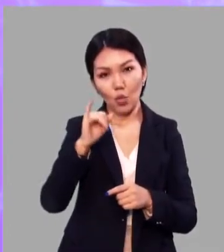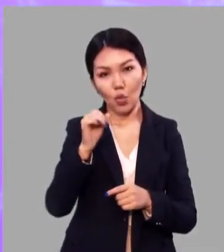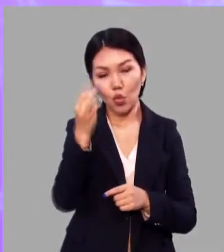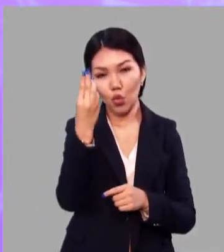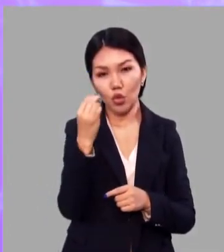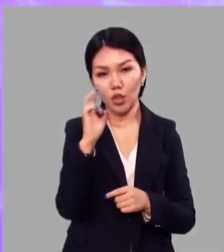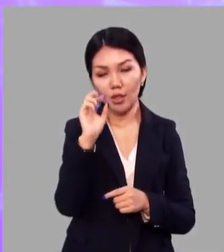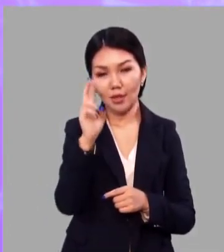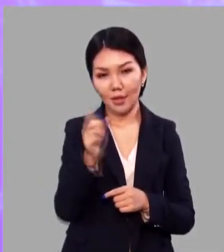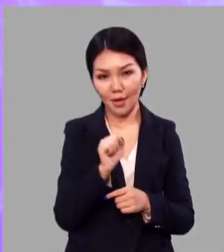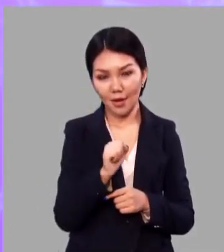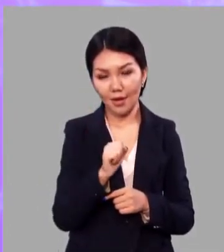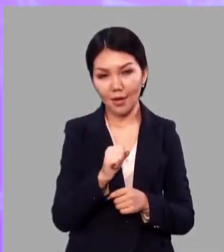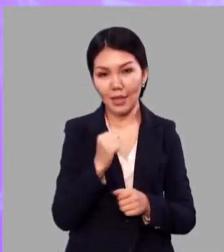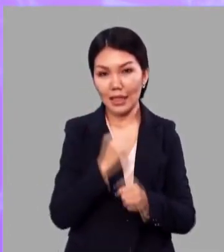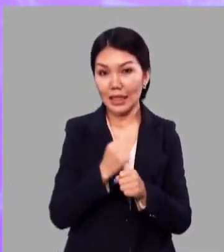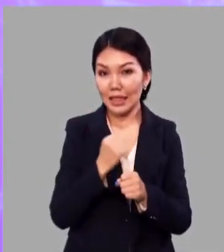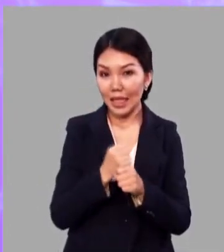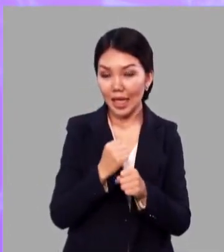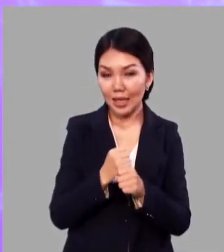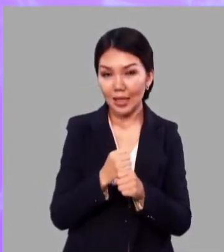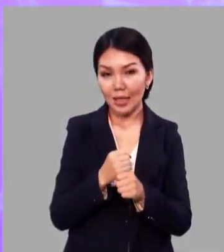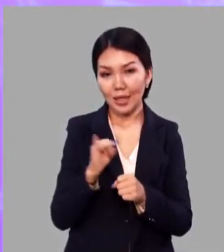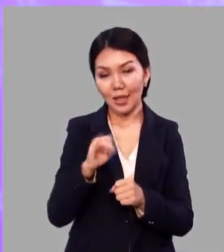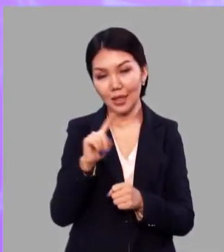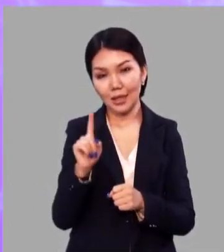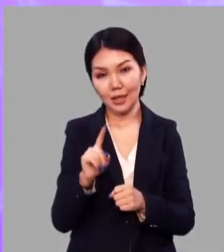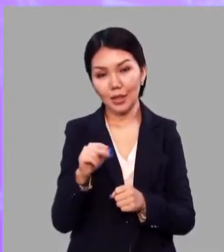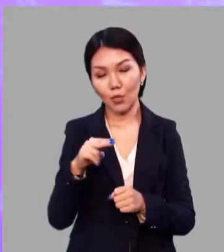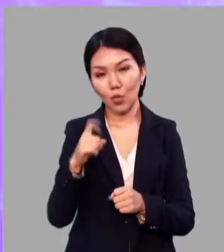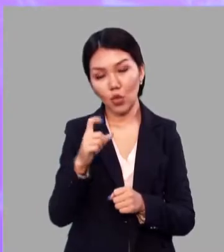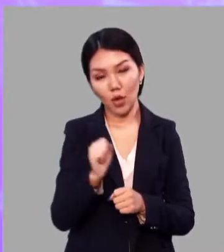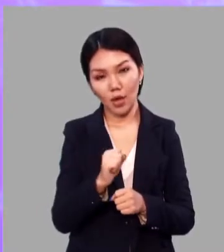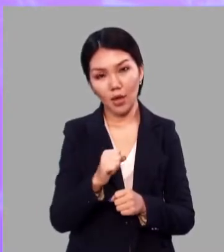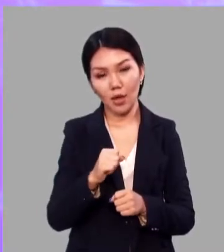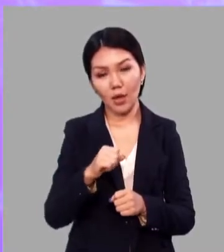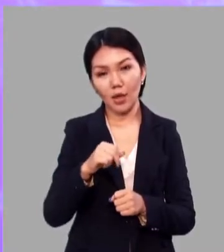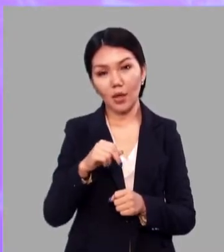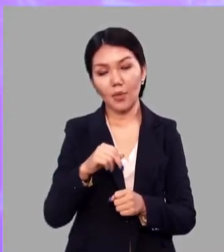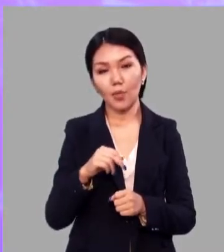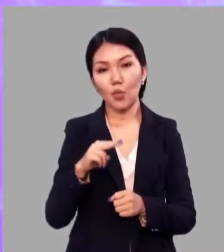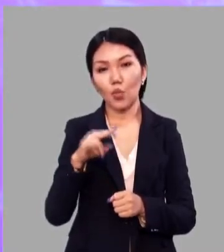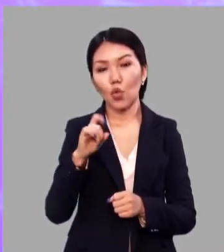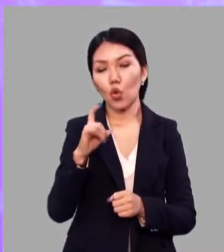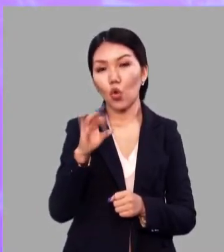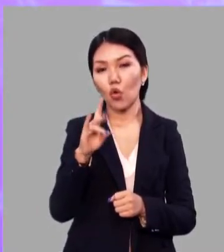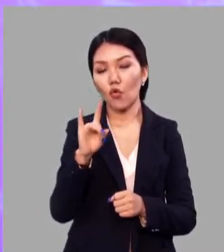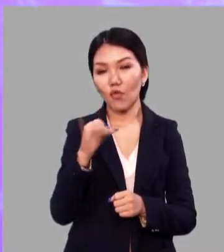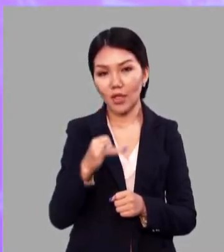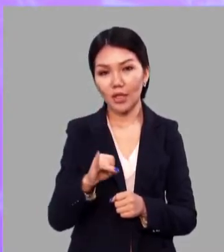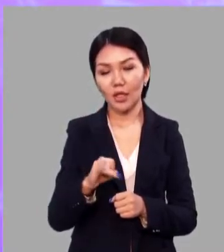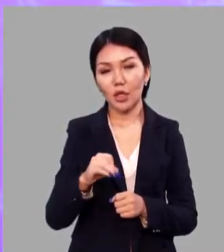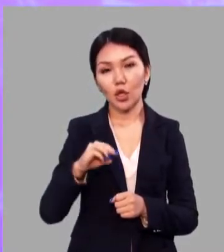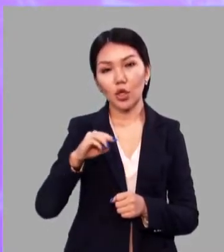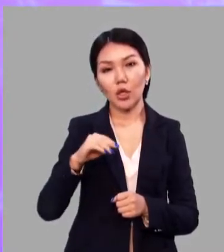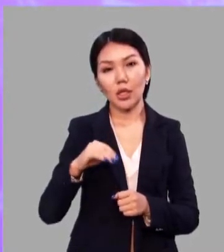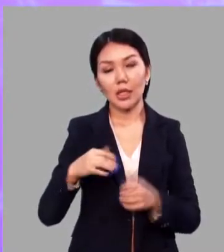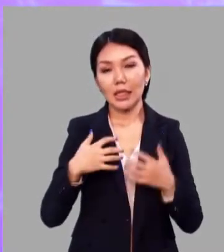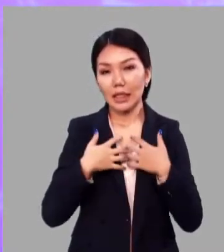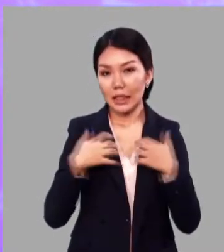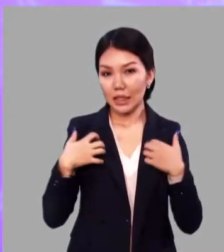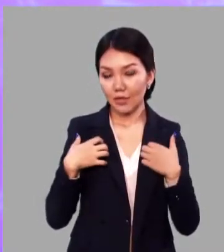Сделанный из пуха. Пуховый. Зверек с пушистым мехом. Пушной.